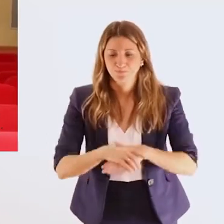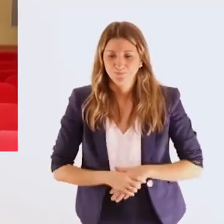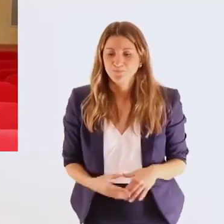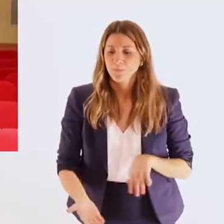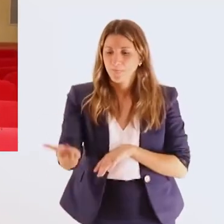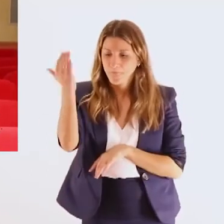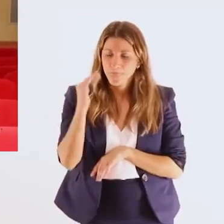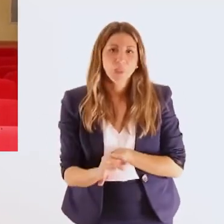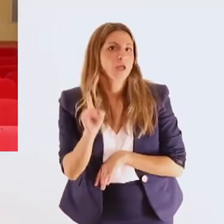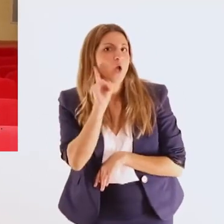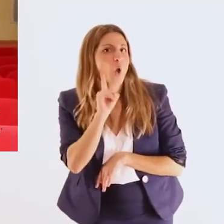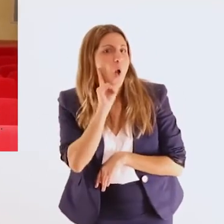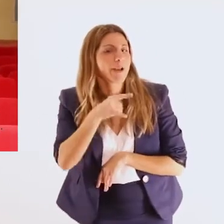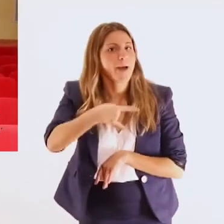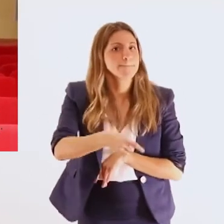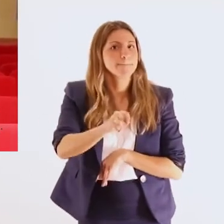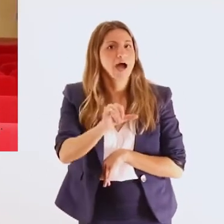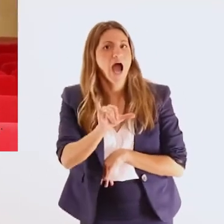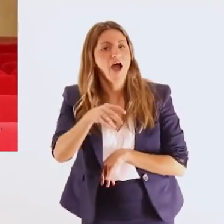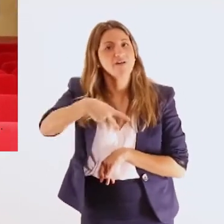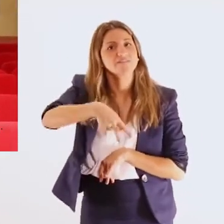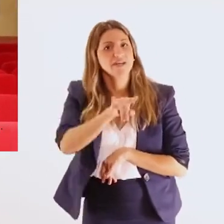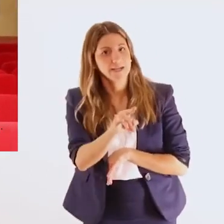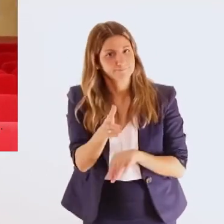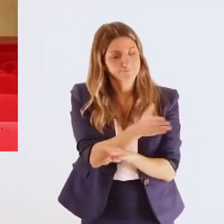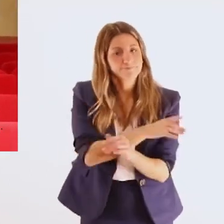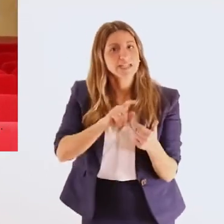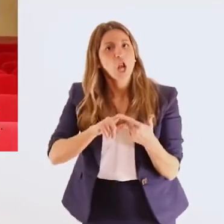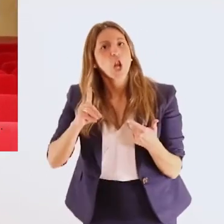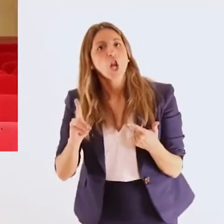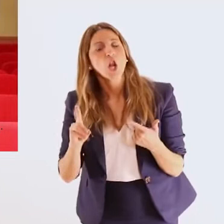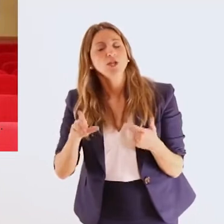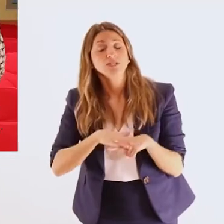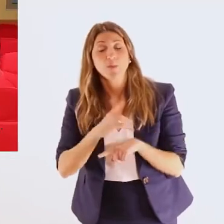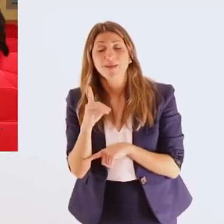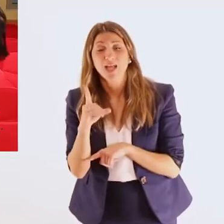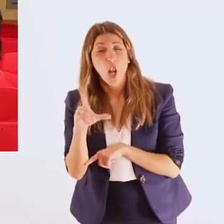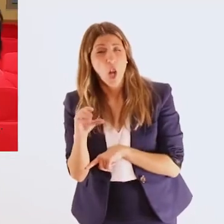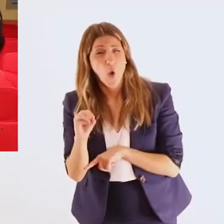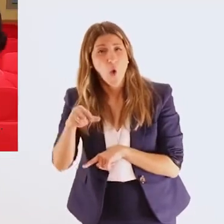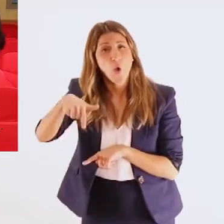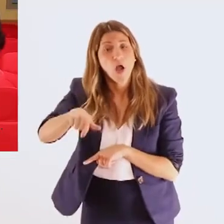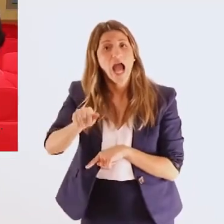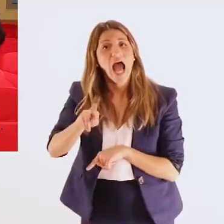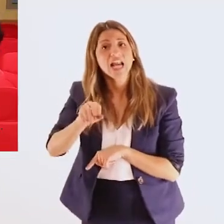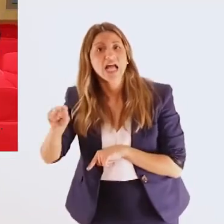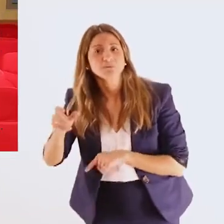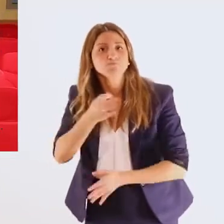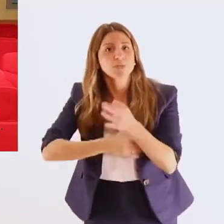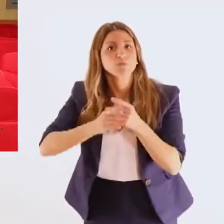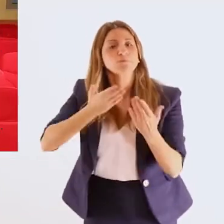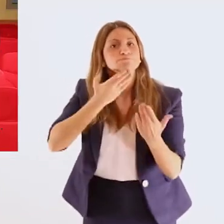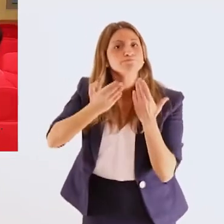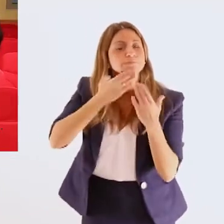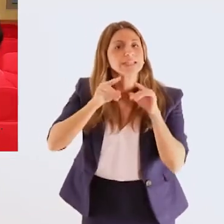την κυρία Αντωνία Παυλή και τον κύριο Δημήτρη Λογαρά για να μας μιλήσουν για τα μαθήματα του σεμιναρίου Καλώς ήρθατε Καλώς σας πήρκαμε